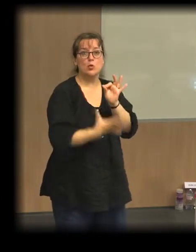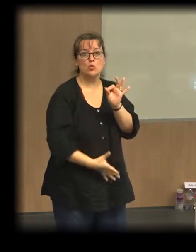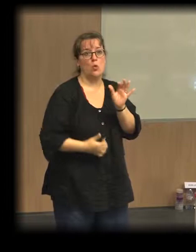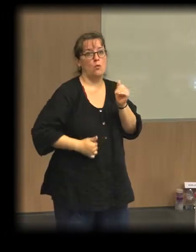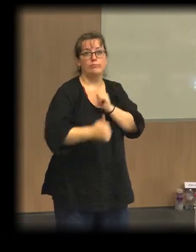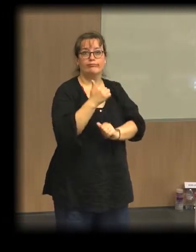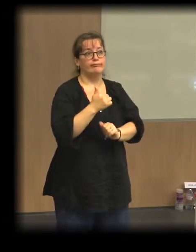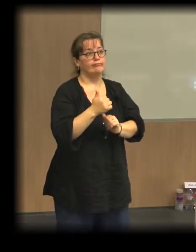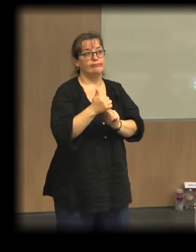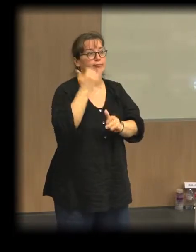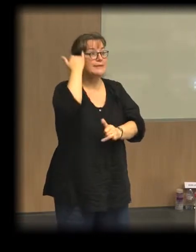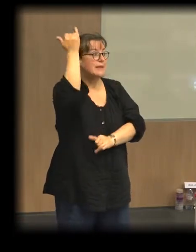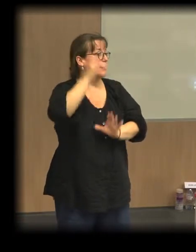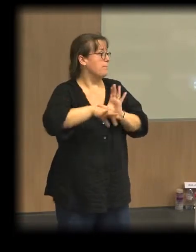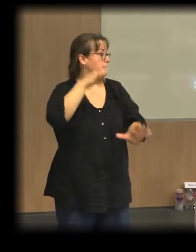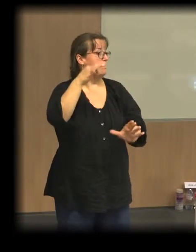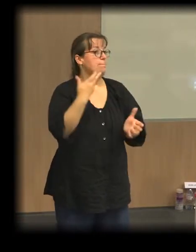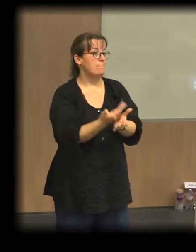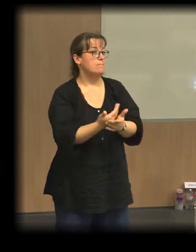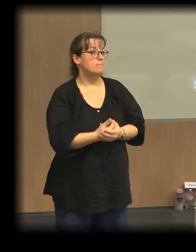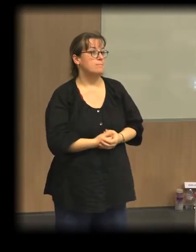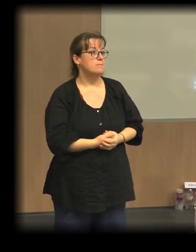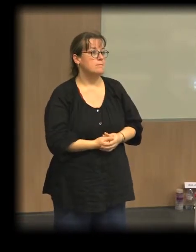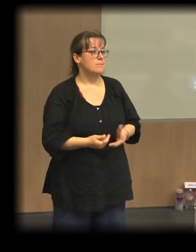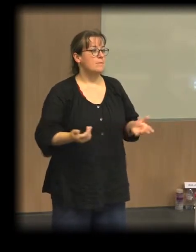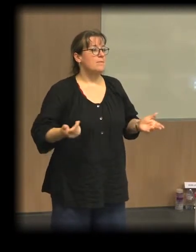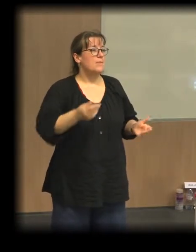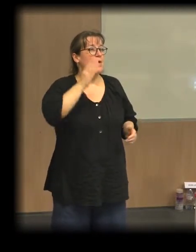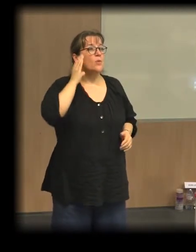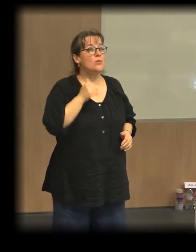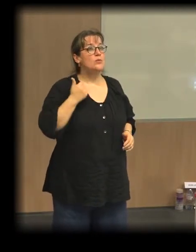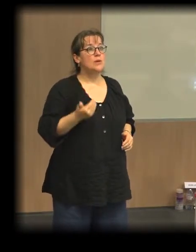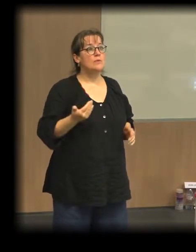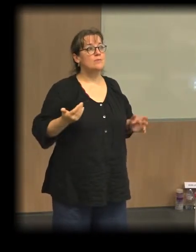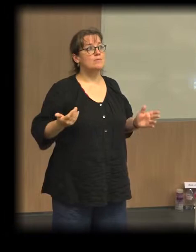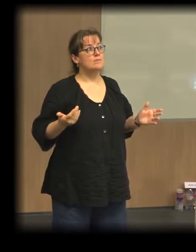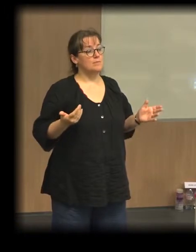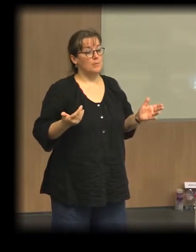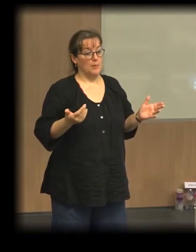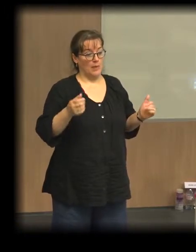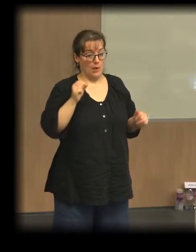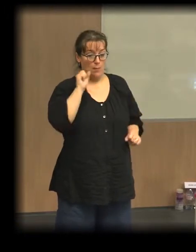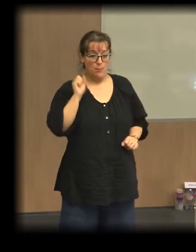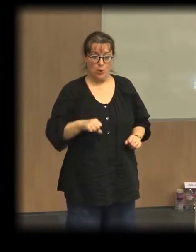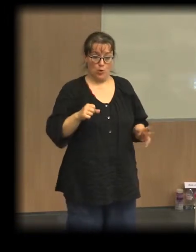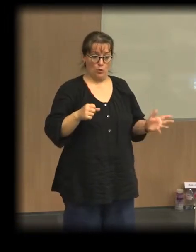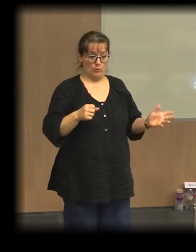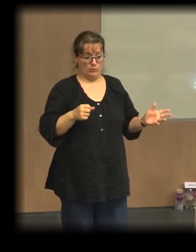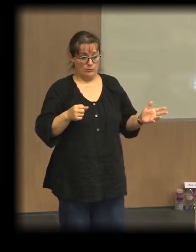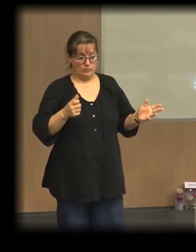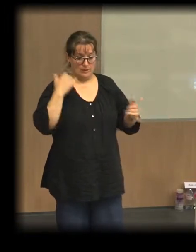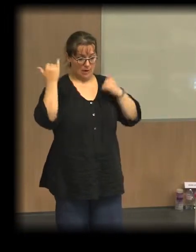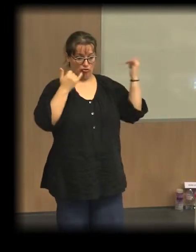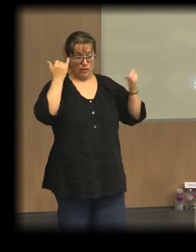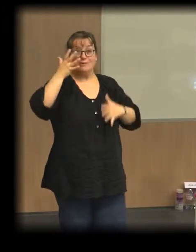au plus près de ce que sont les besoins du territoire. Donc on a une possibilité d'enrichir,